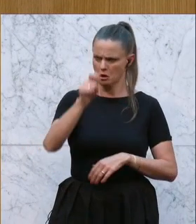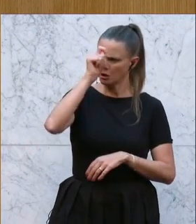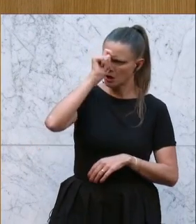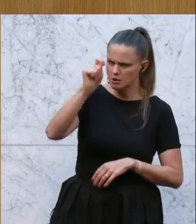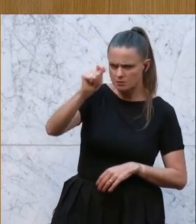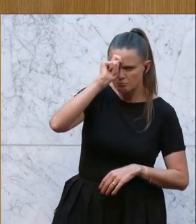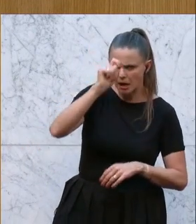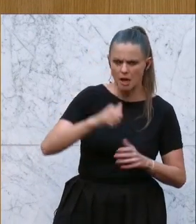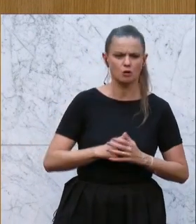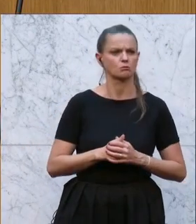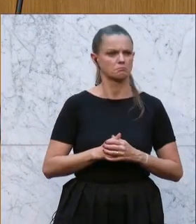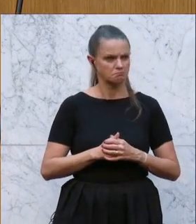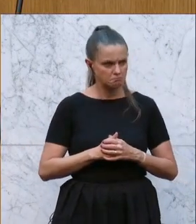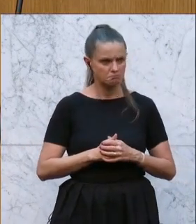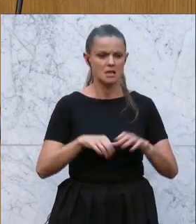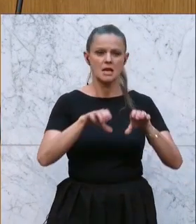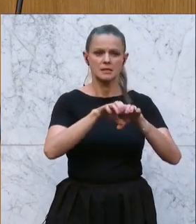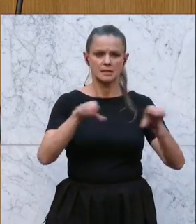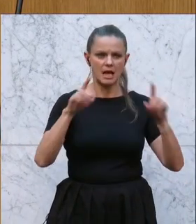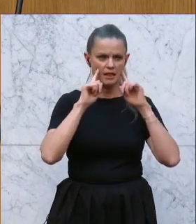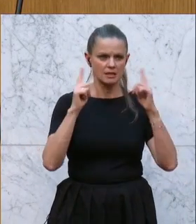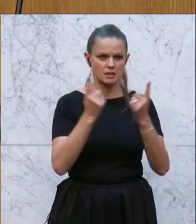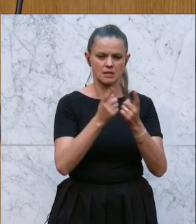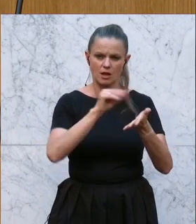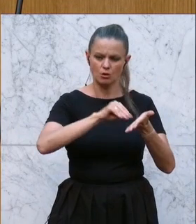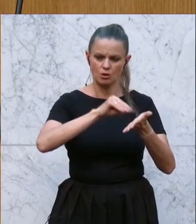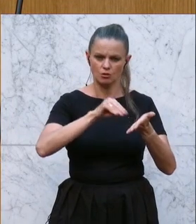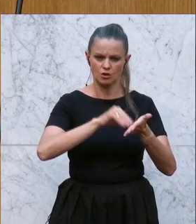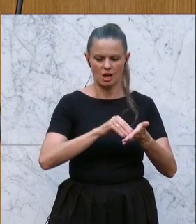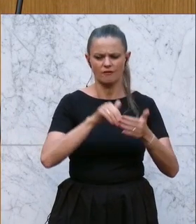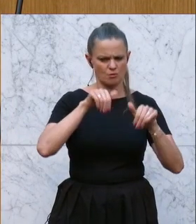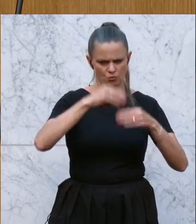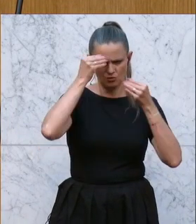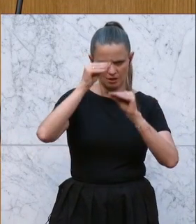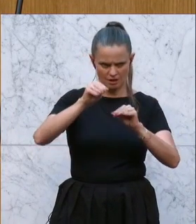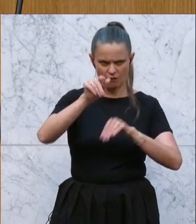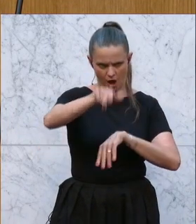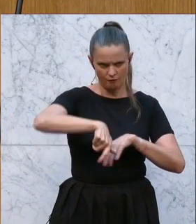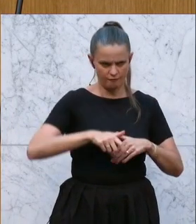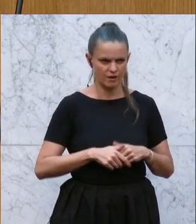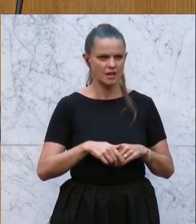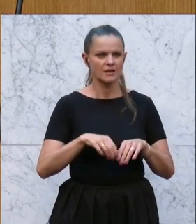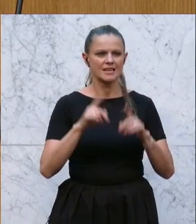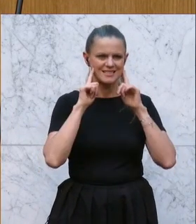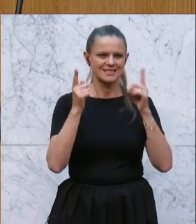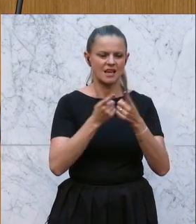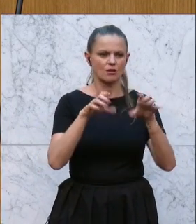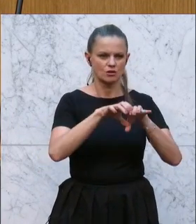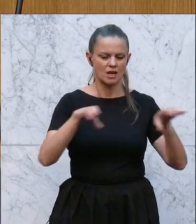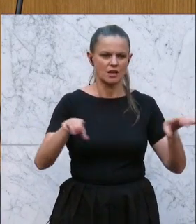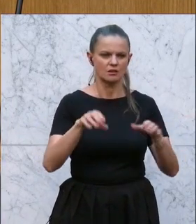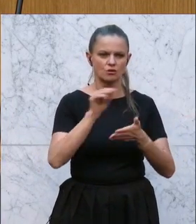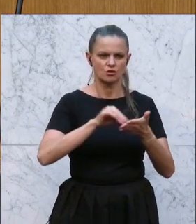Respekt. Der Standard schreibt dazu, und das möchte ich Ihnen nicht vorenthalten, Standard schreibt, um die